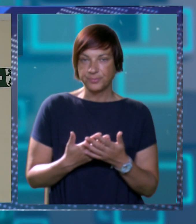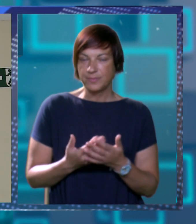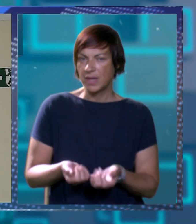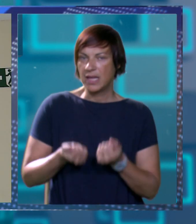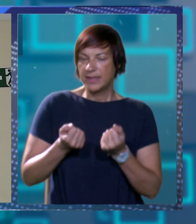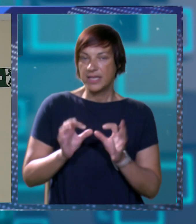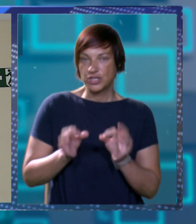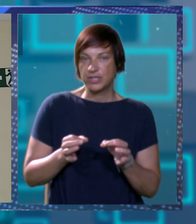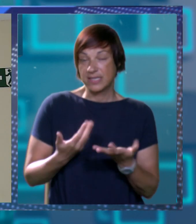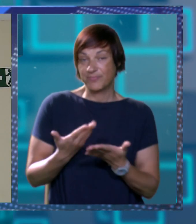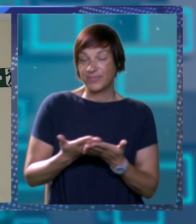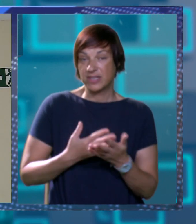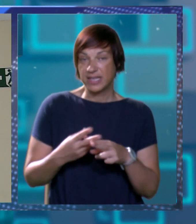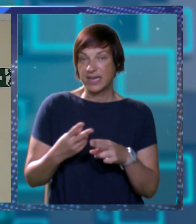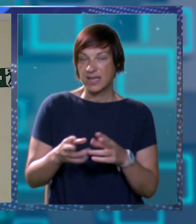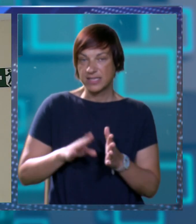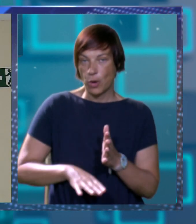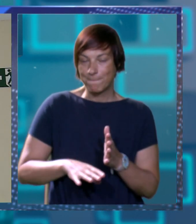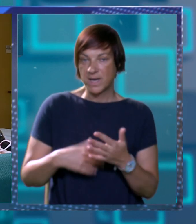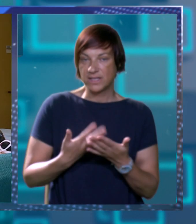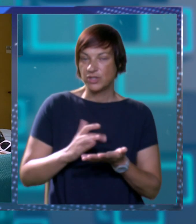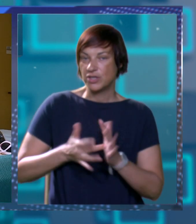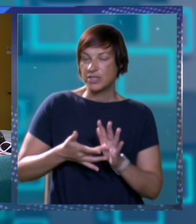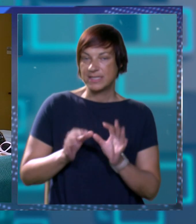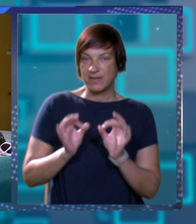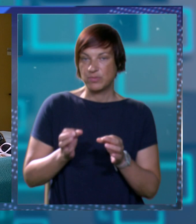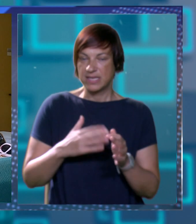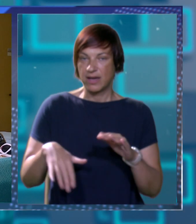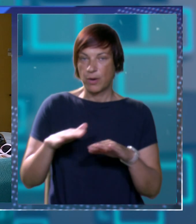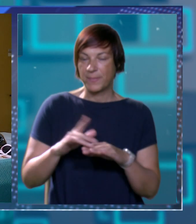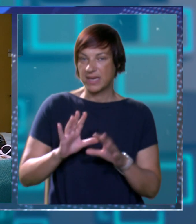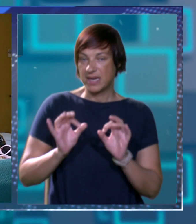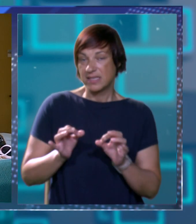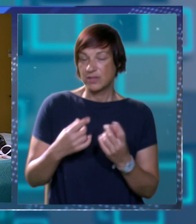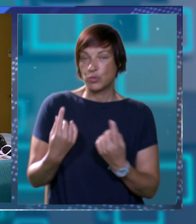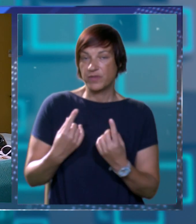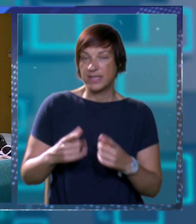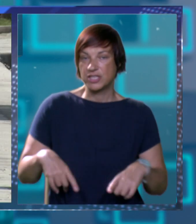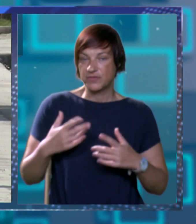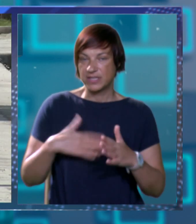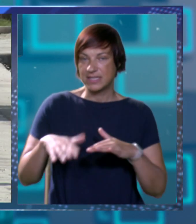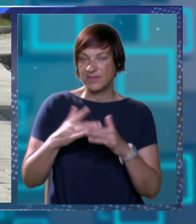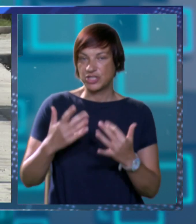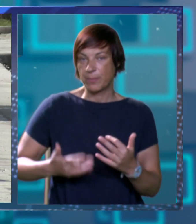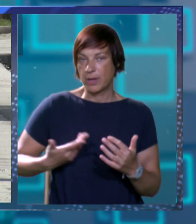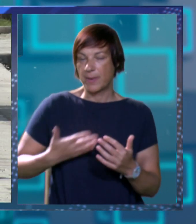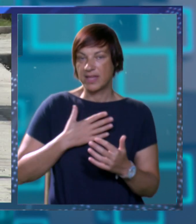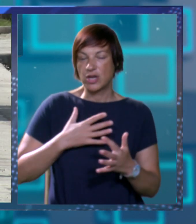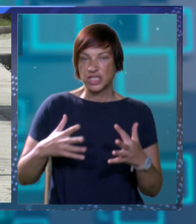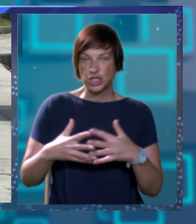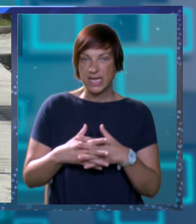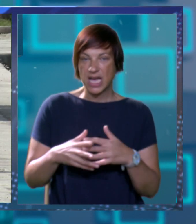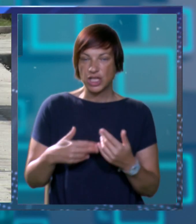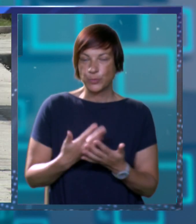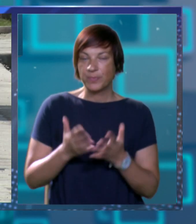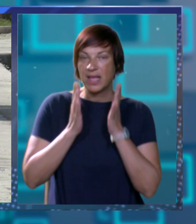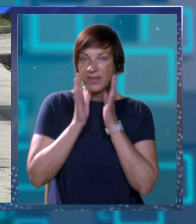Teško je sa sigurnošću odrediti uzrok ovakvom padu no svemu zasigurno pridonose nesigurni ubjeti života sve većeg broja mladih u našem gradu.